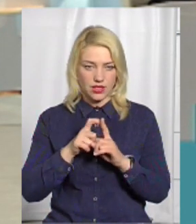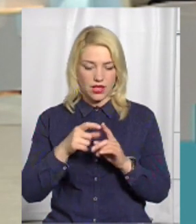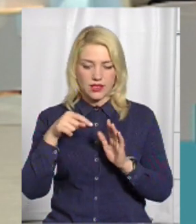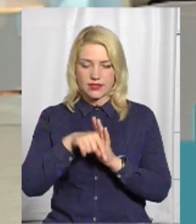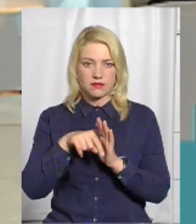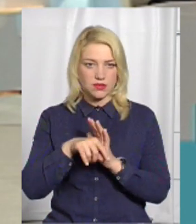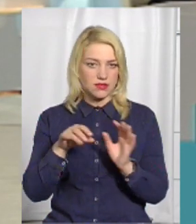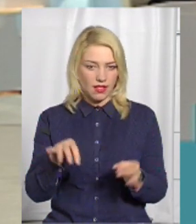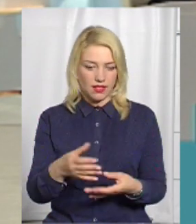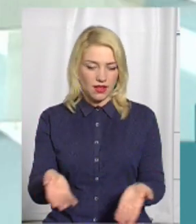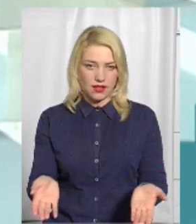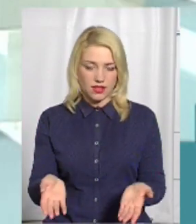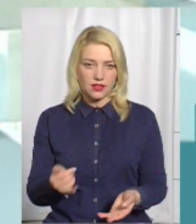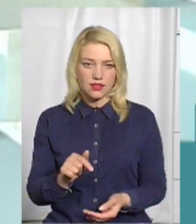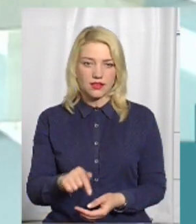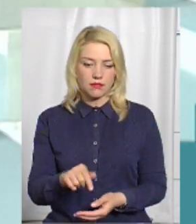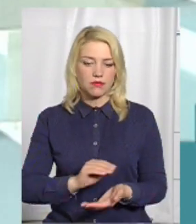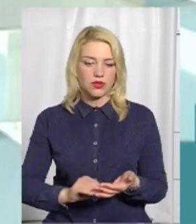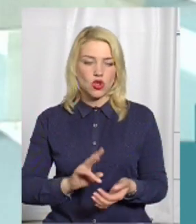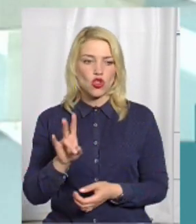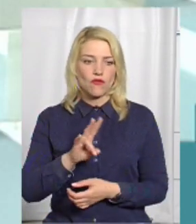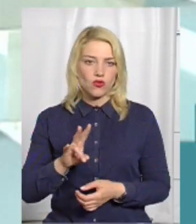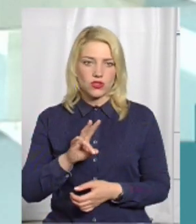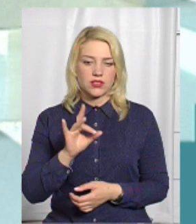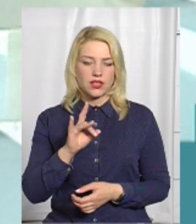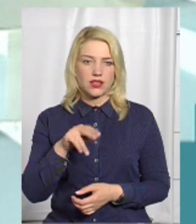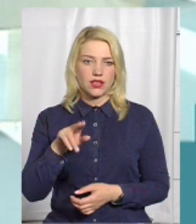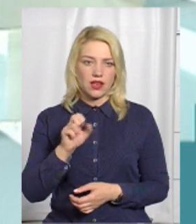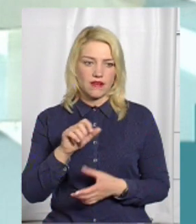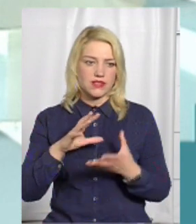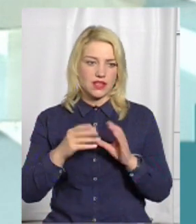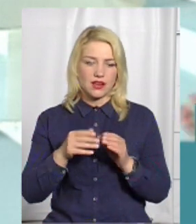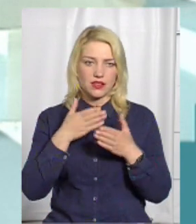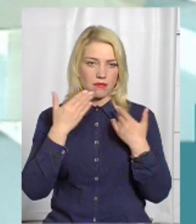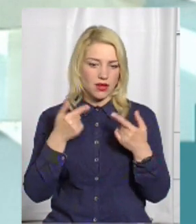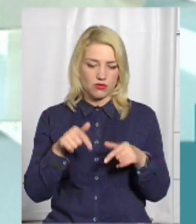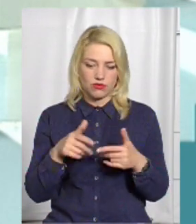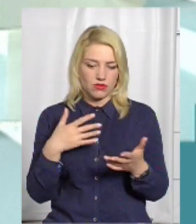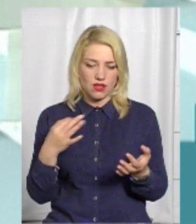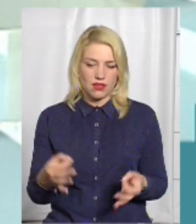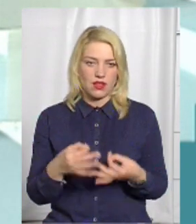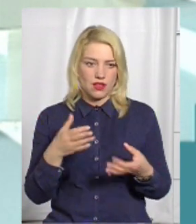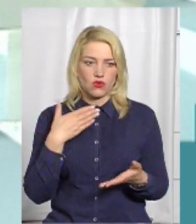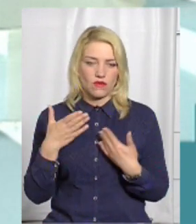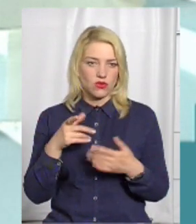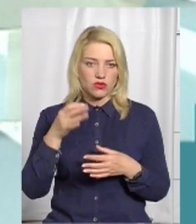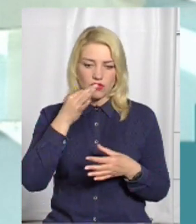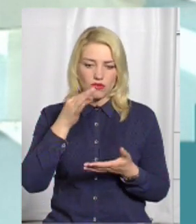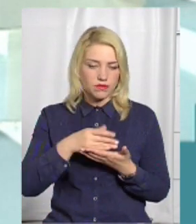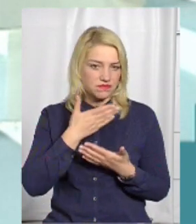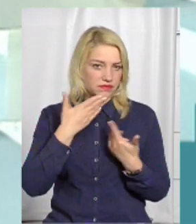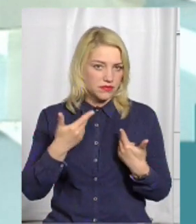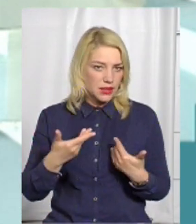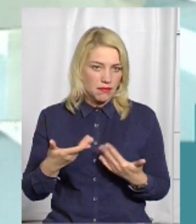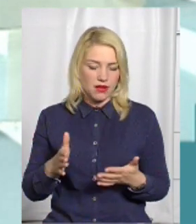ніякого, в якому пише, що вони взагалі, Новолушицька РДА взагалі не мають ніякого відношення, це не в їхній компетенції